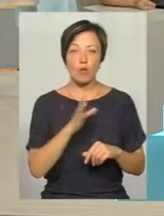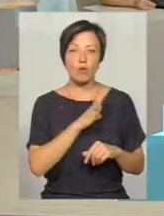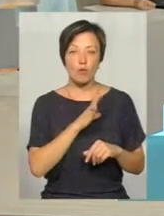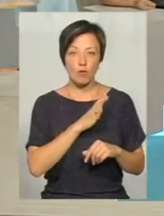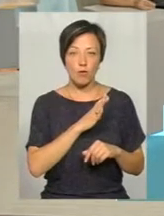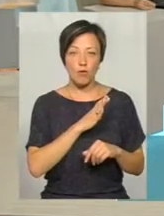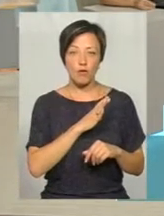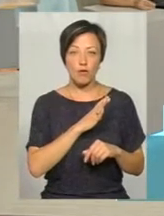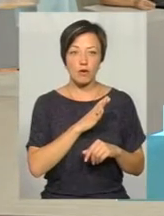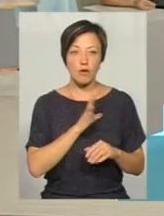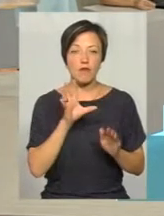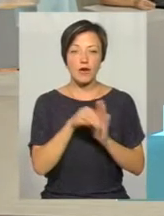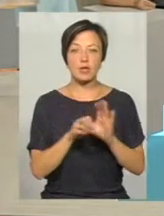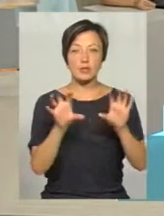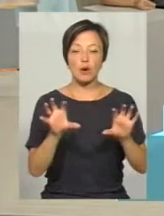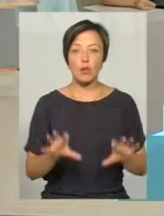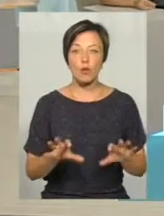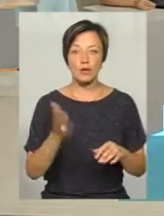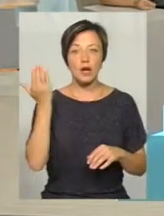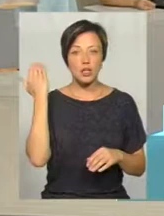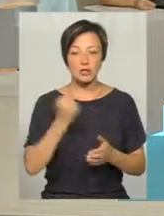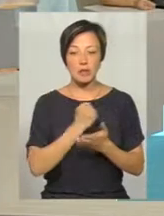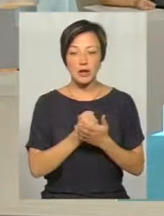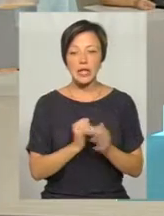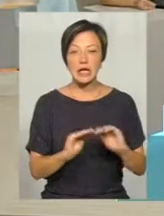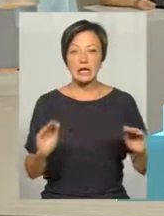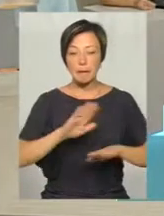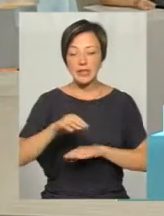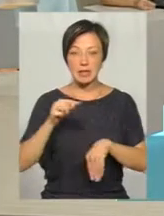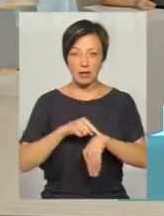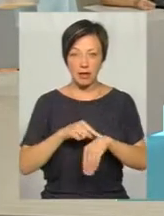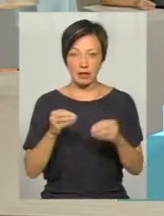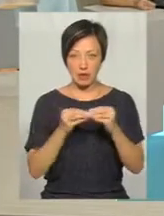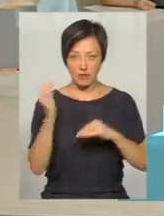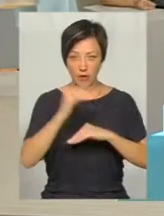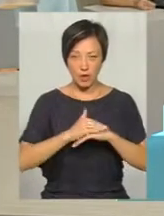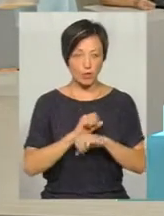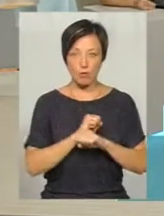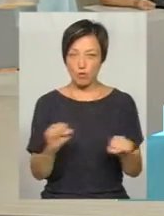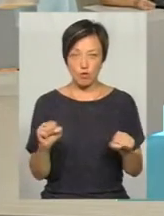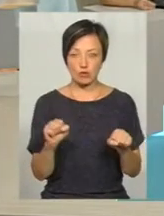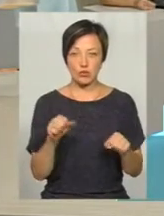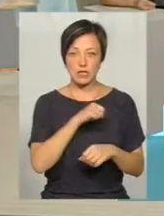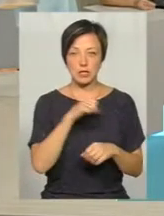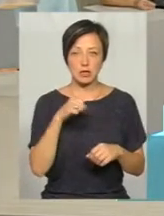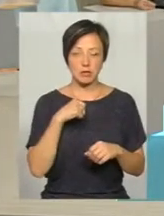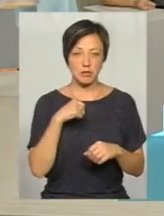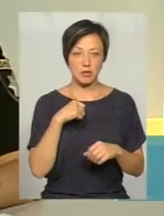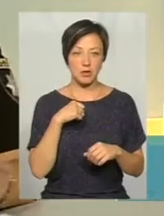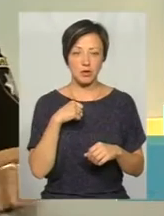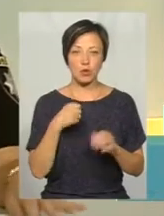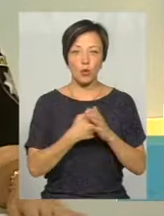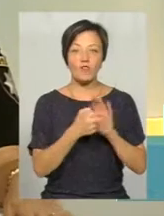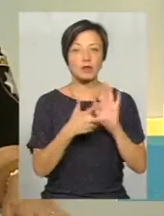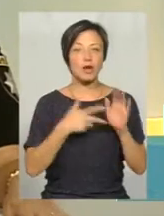введений закон, прийняти, що діти після 10-ї години не можуть до 18